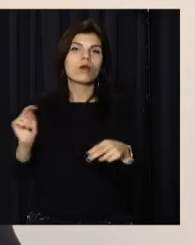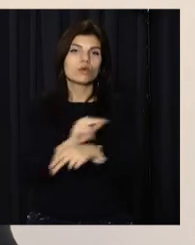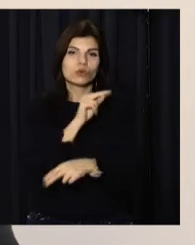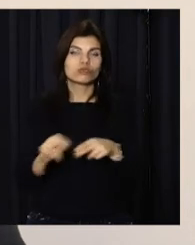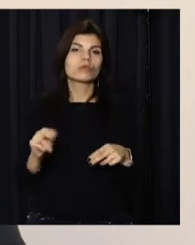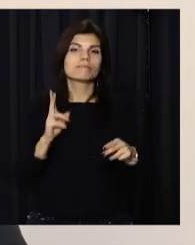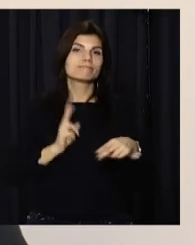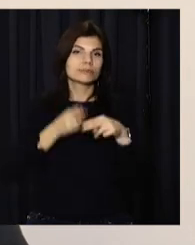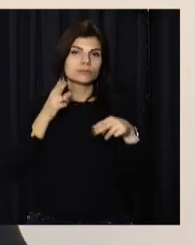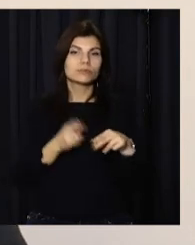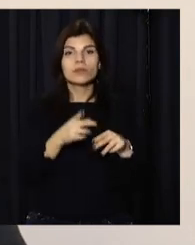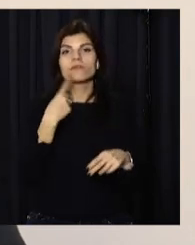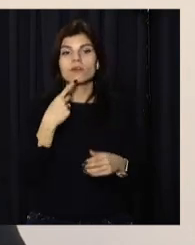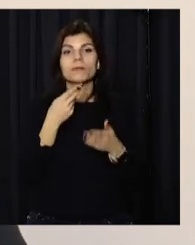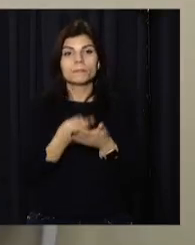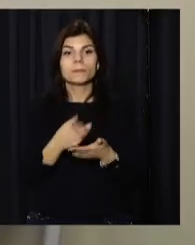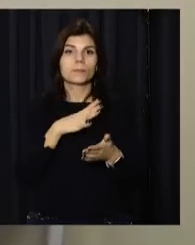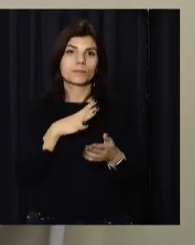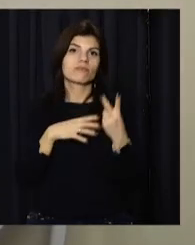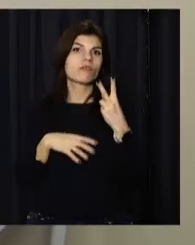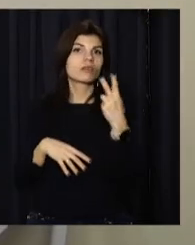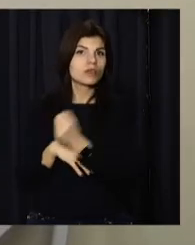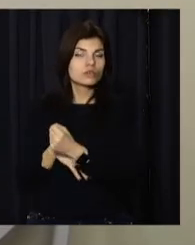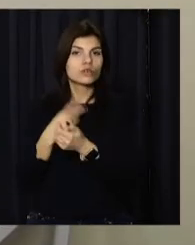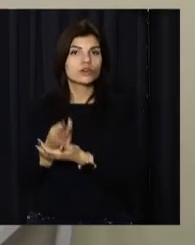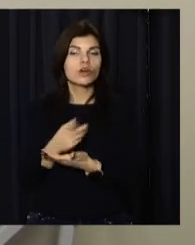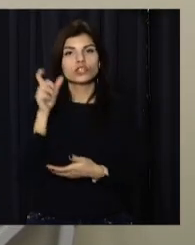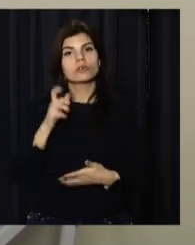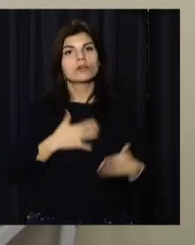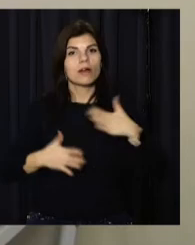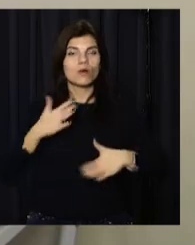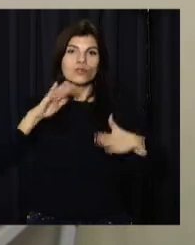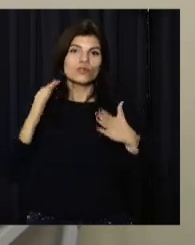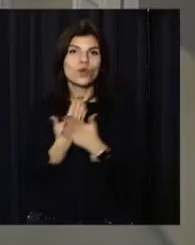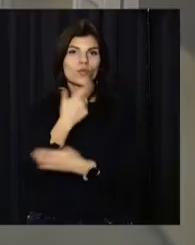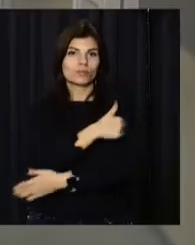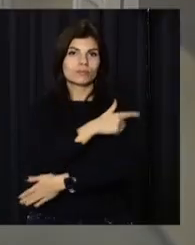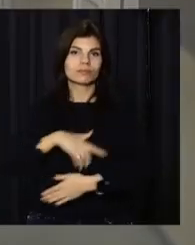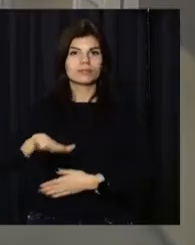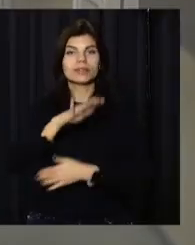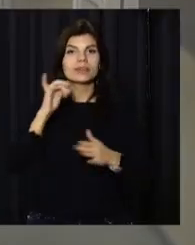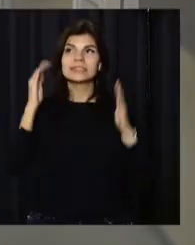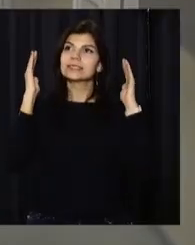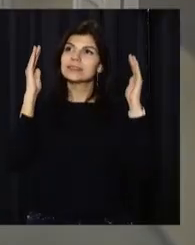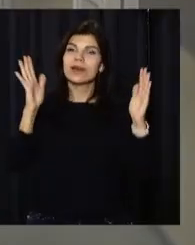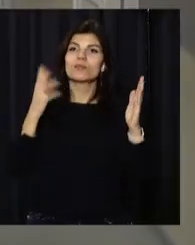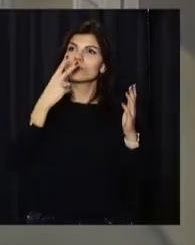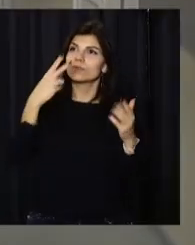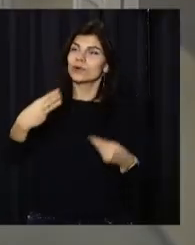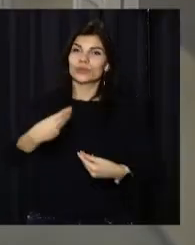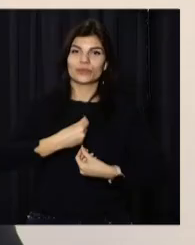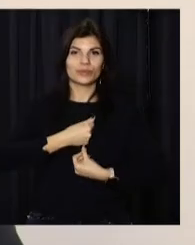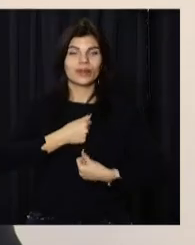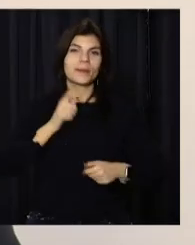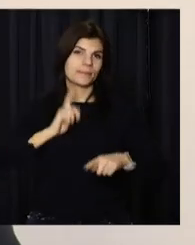подекуди на лікарняному ліжку проводить до двох тижнів. Чоловік радієв. В оновленому медзакладі і стіни допомагатимуть швидше